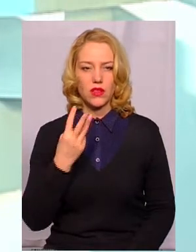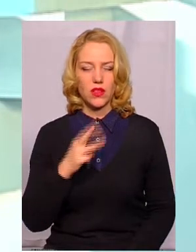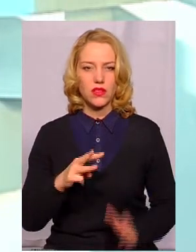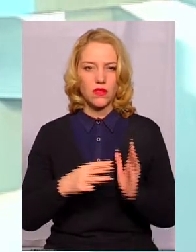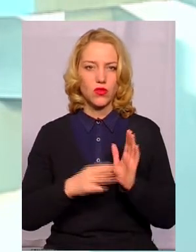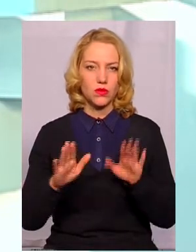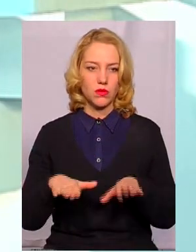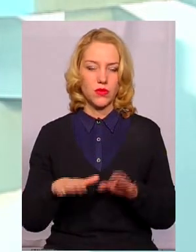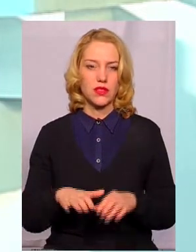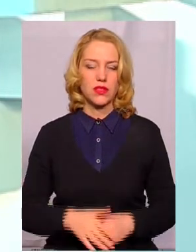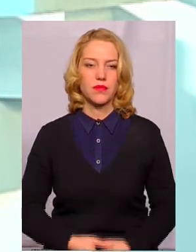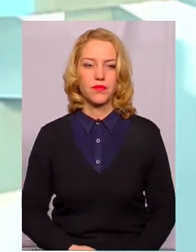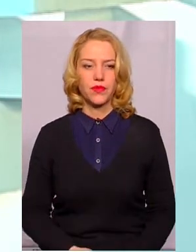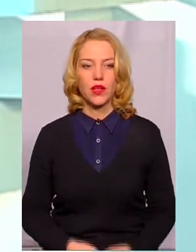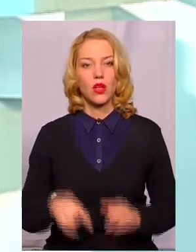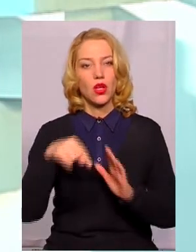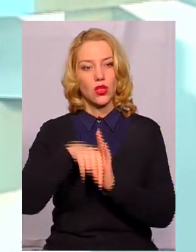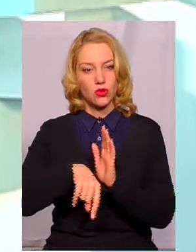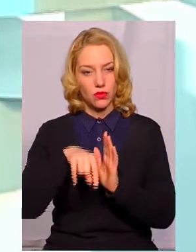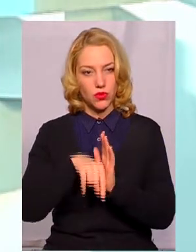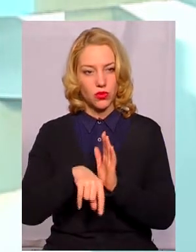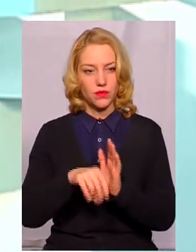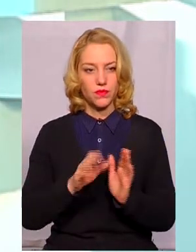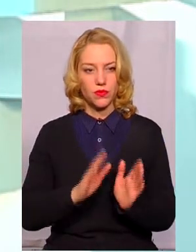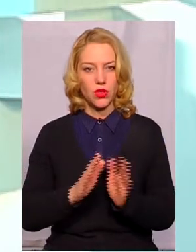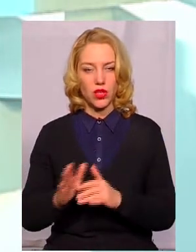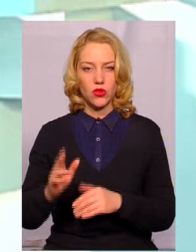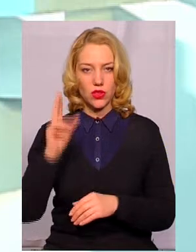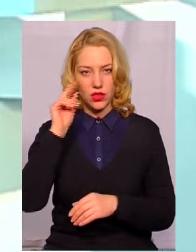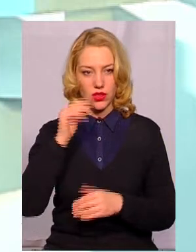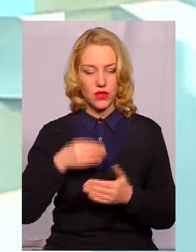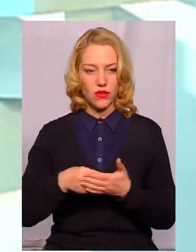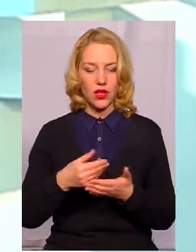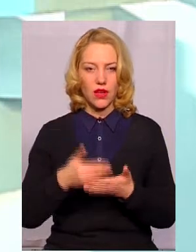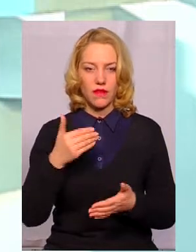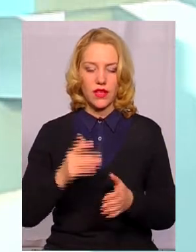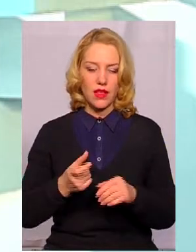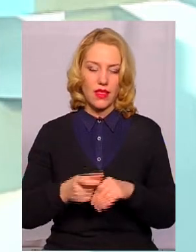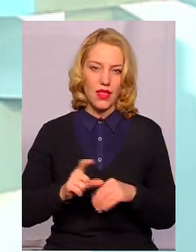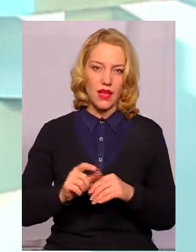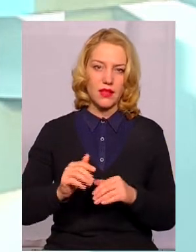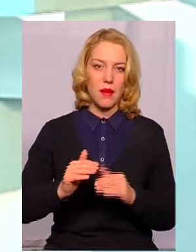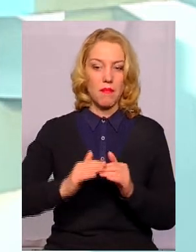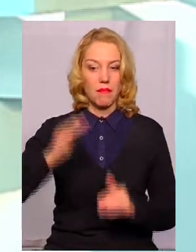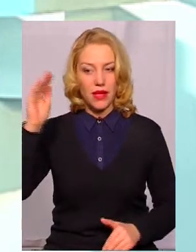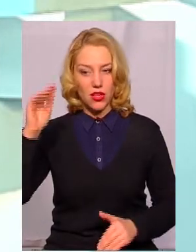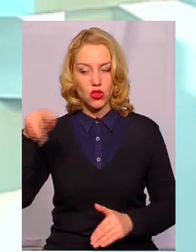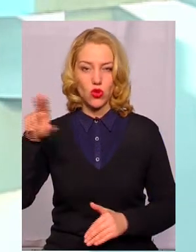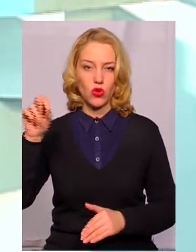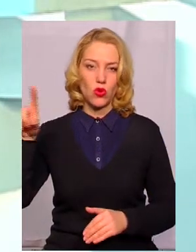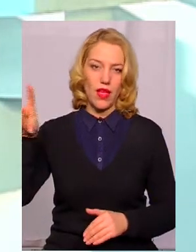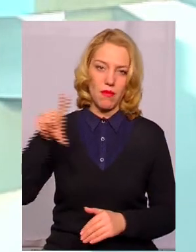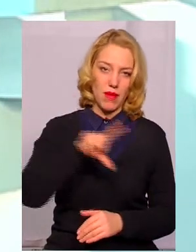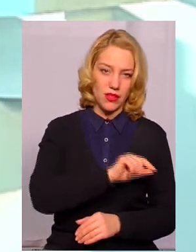місця 43. Тобто порядок цифр від найбільшого до найменшого. Найбільше